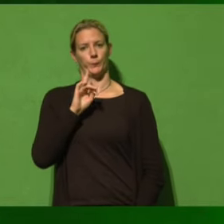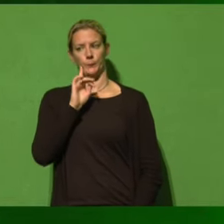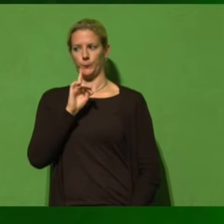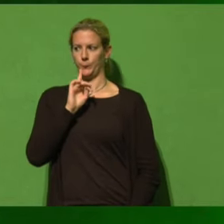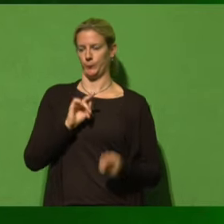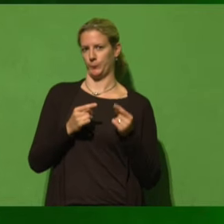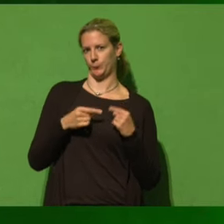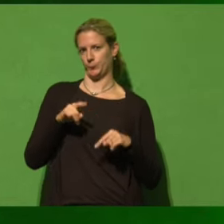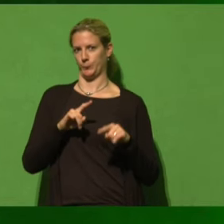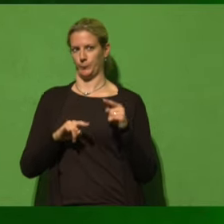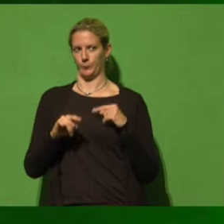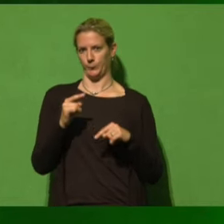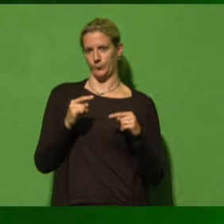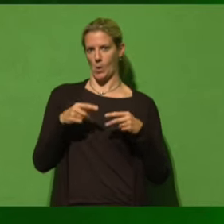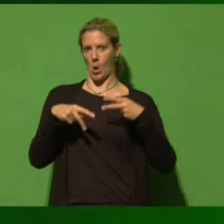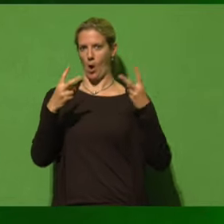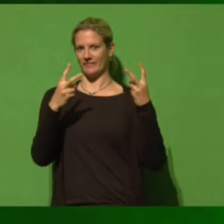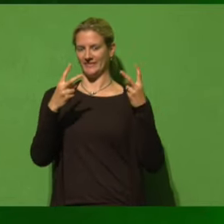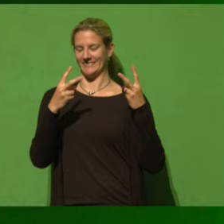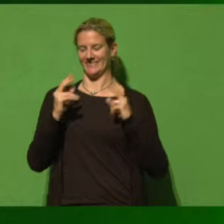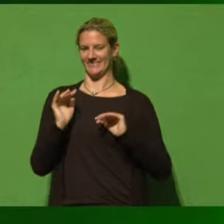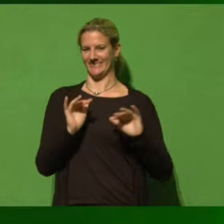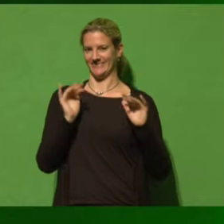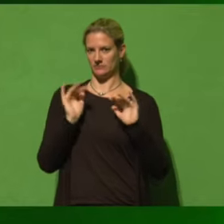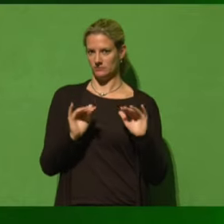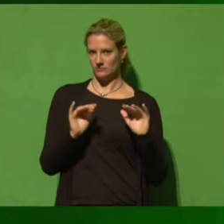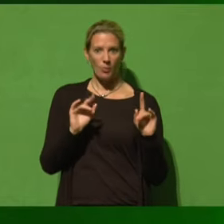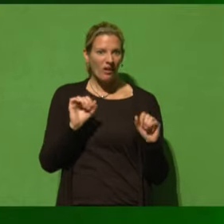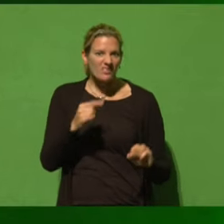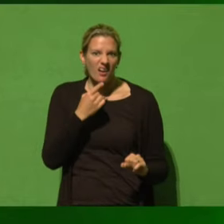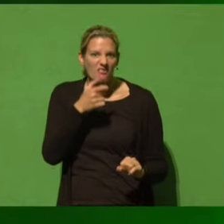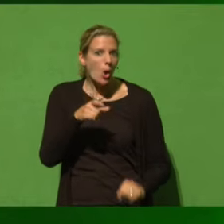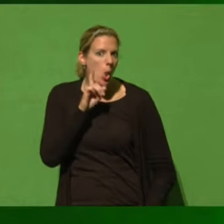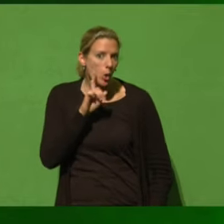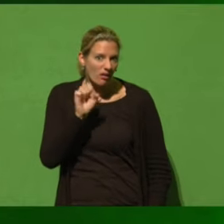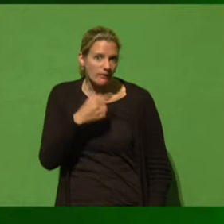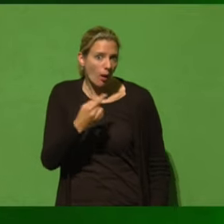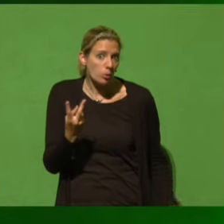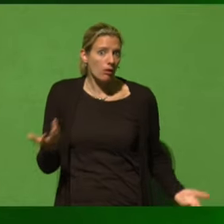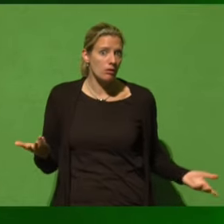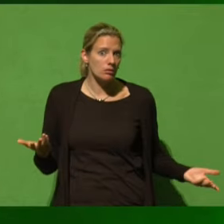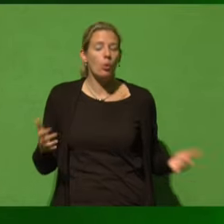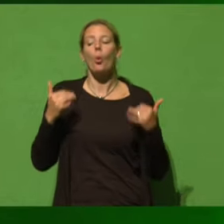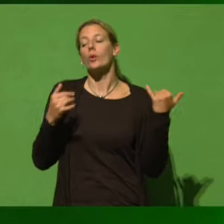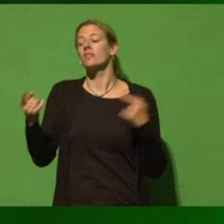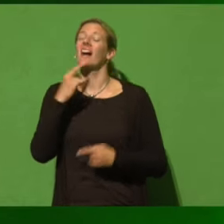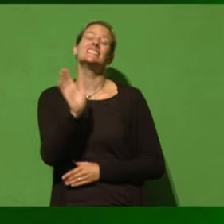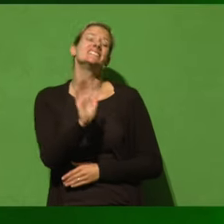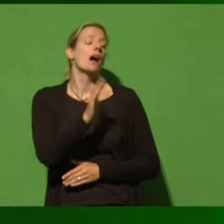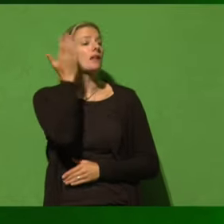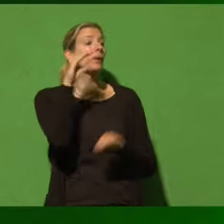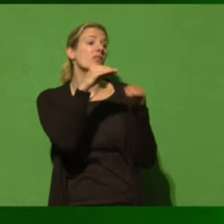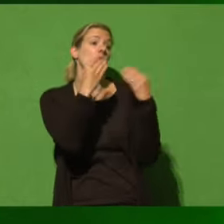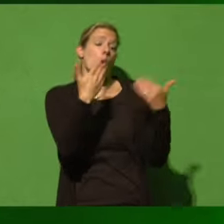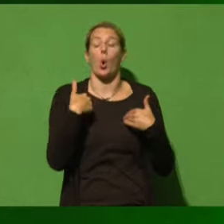hinter die Fichte geführt hat. Und landläufig nennt man sowas eigentlich gelogen. Und jetzt sagt sie, nach bestem Wissen und Gewissen.